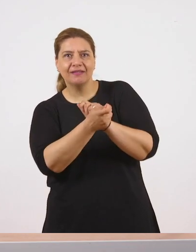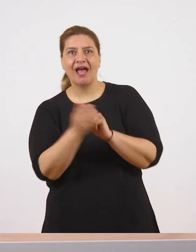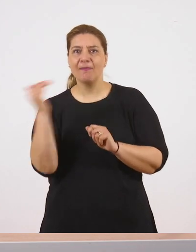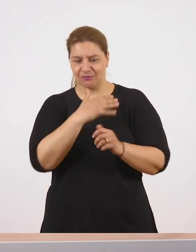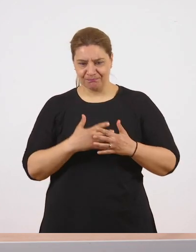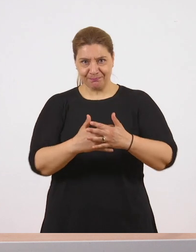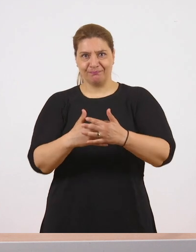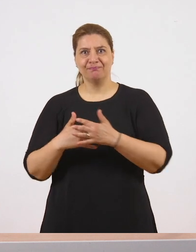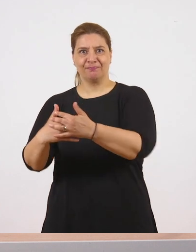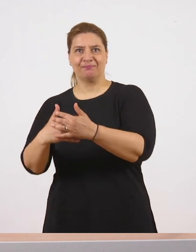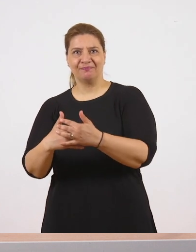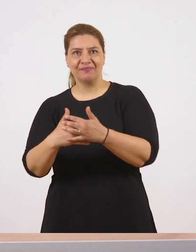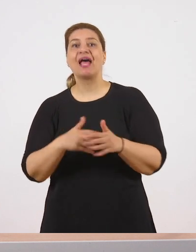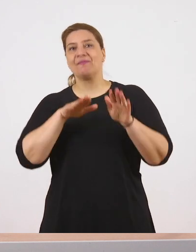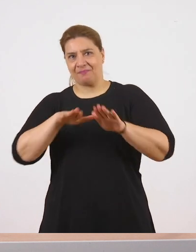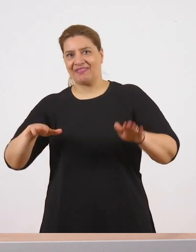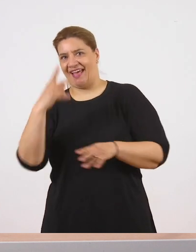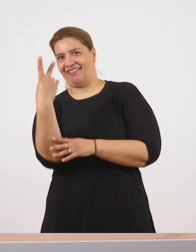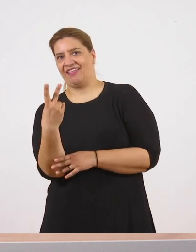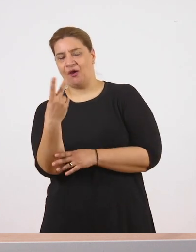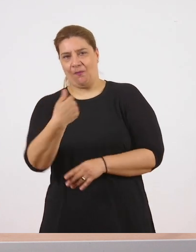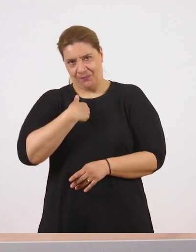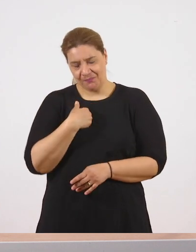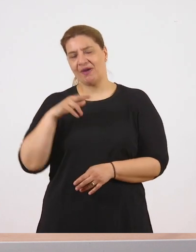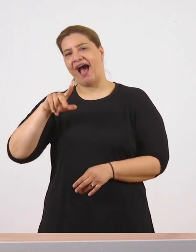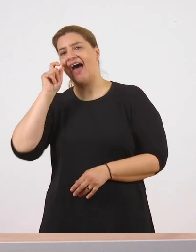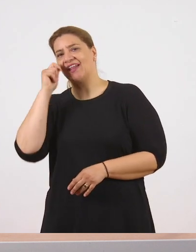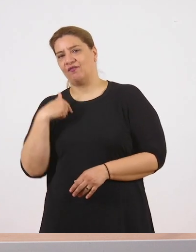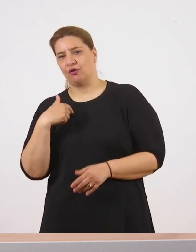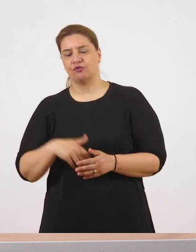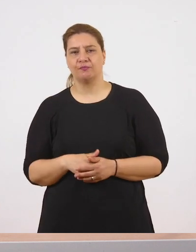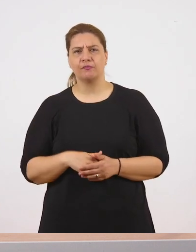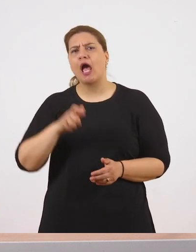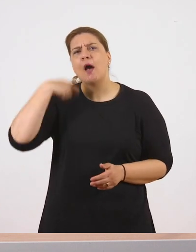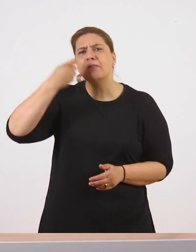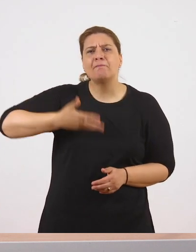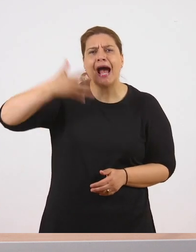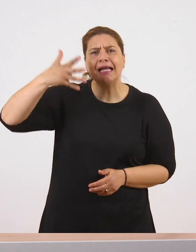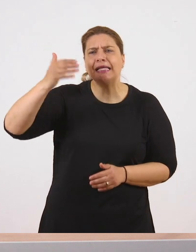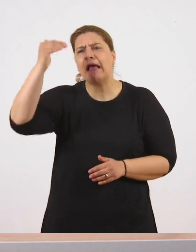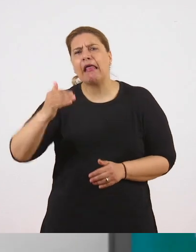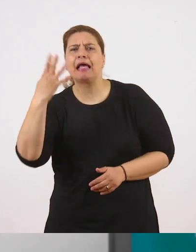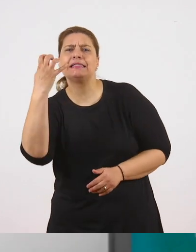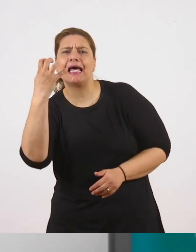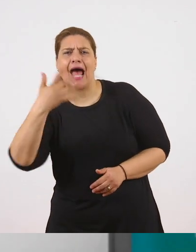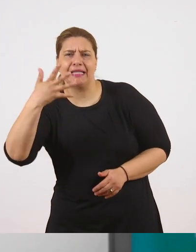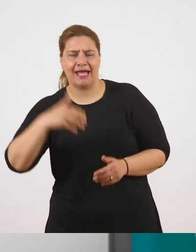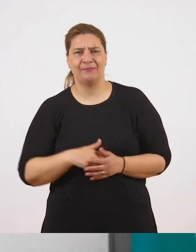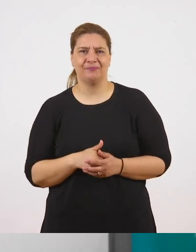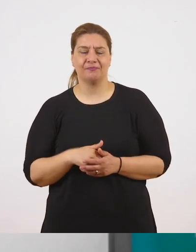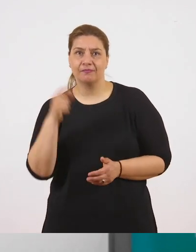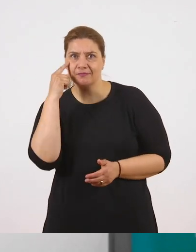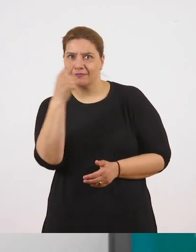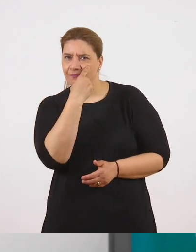αδερφό μου. Η μαμά δεν είχε περάσει τα σαράντα. Τα μάτια της σκούρα γαλάζια. Έμοιαζαν με τα μη μελισμόνι που